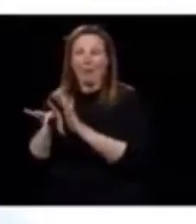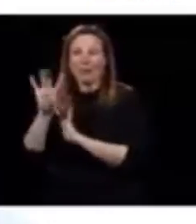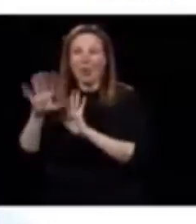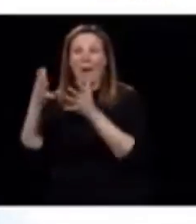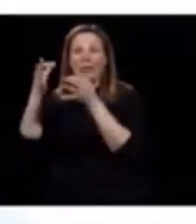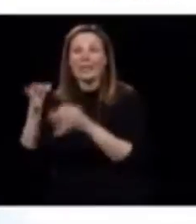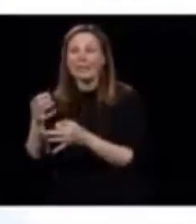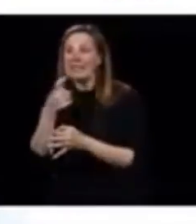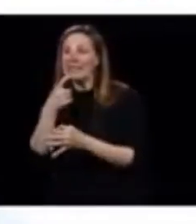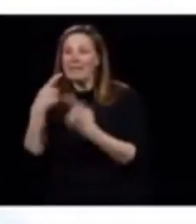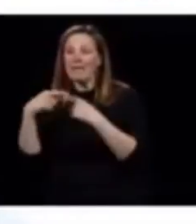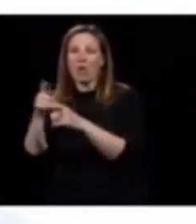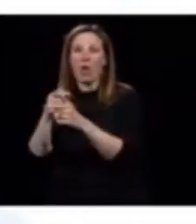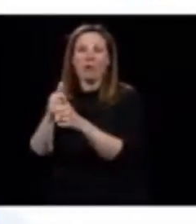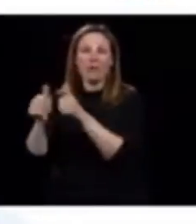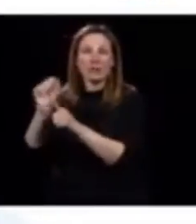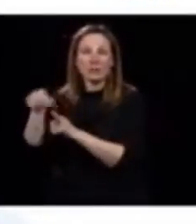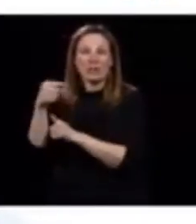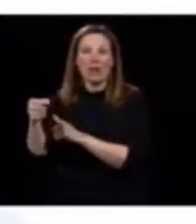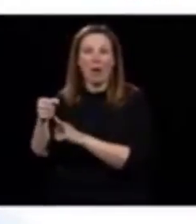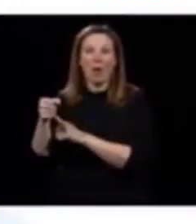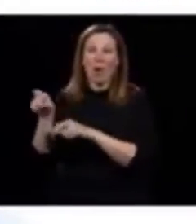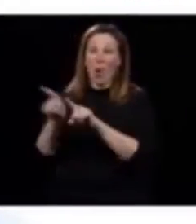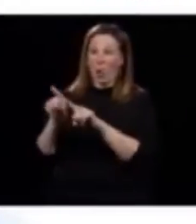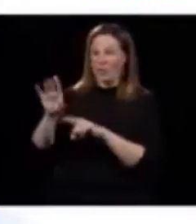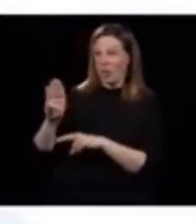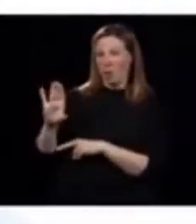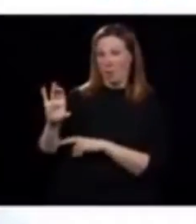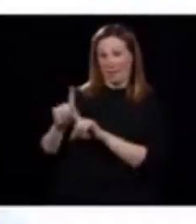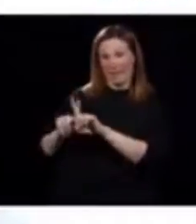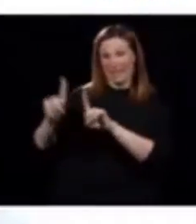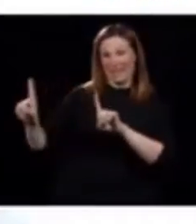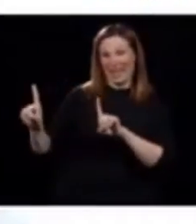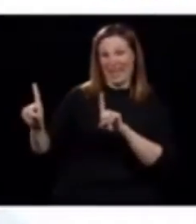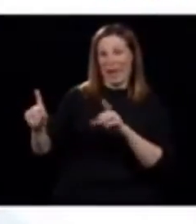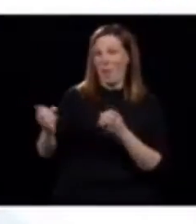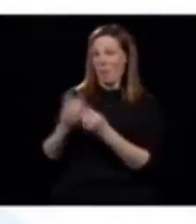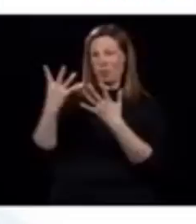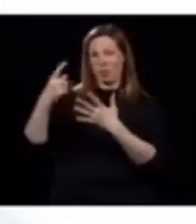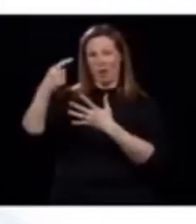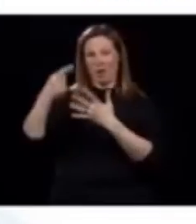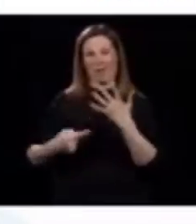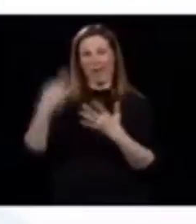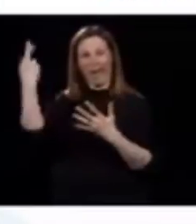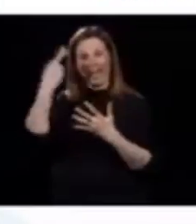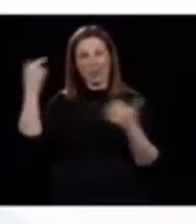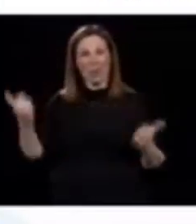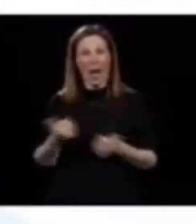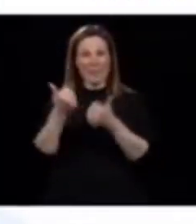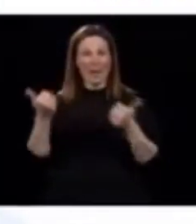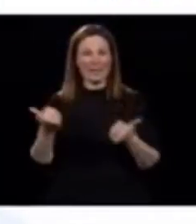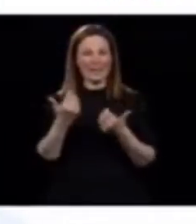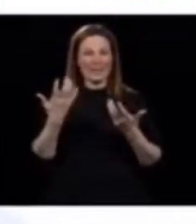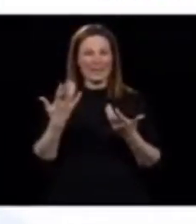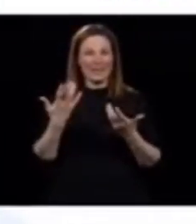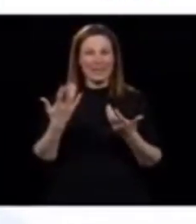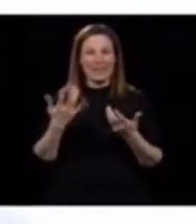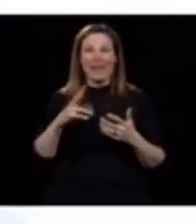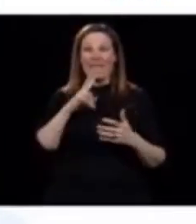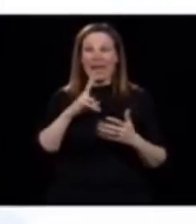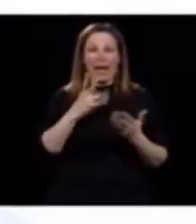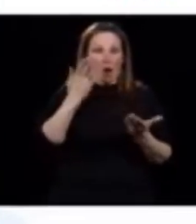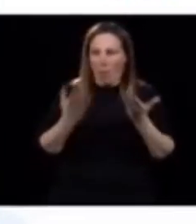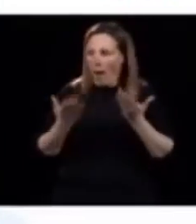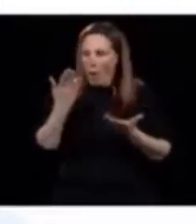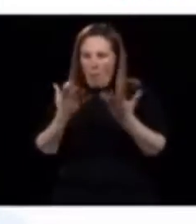La Colombie-Britannique est antérieure à nous, il y a des phénomènes qu'il faut être capables d'analyser. ce n'est, je vous dis, là, il y peut-être des gens qui vont pouvoir faire des comparaisons, faire